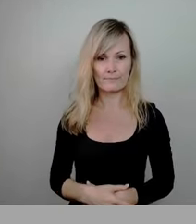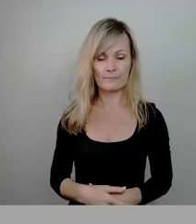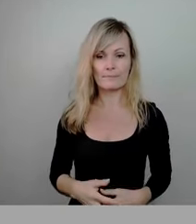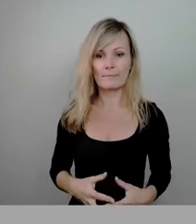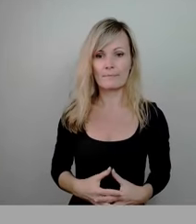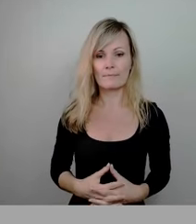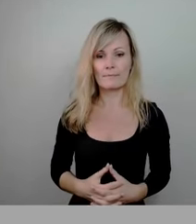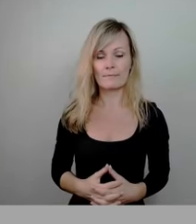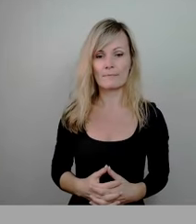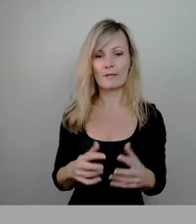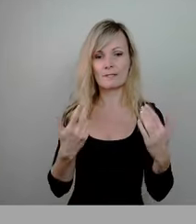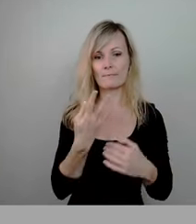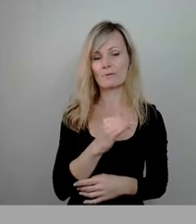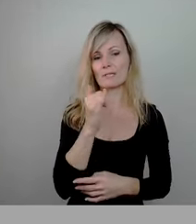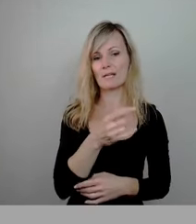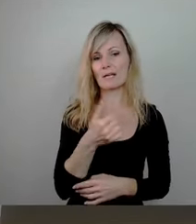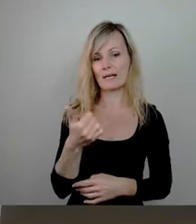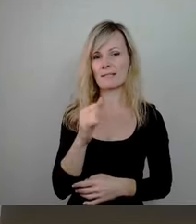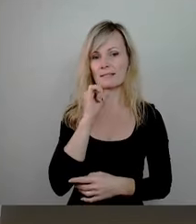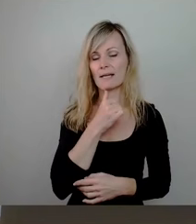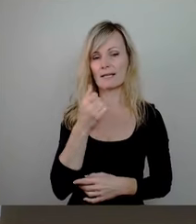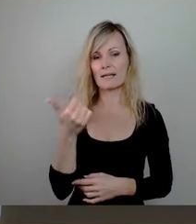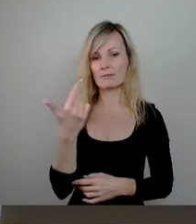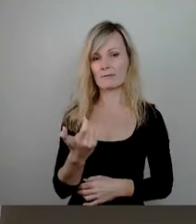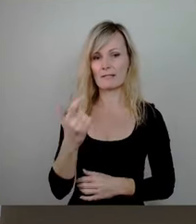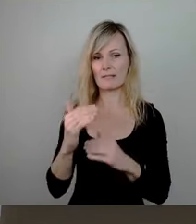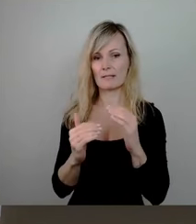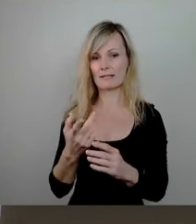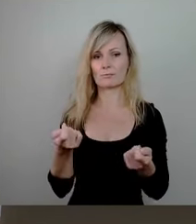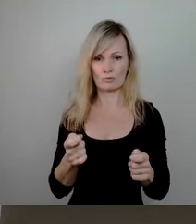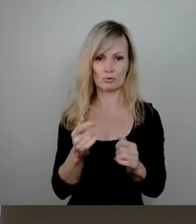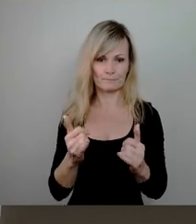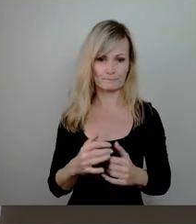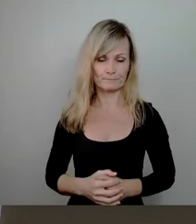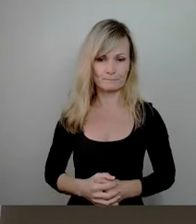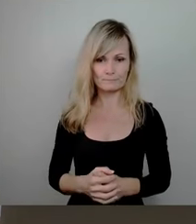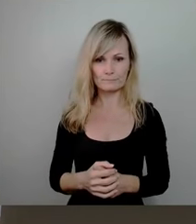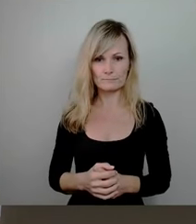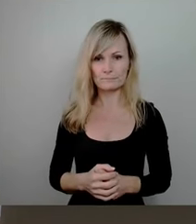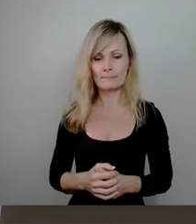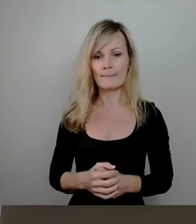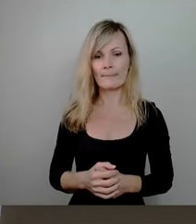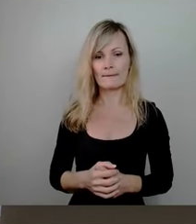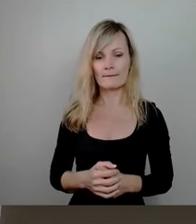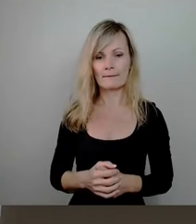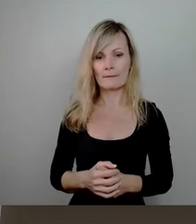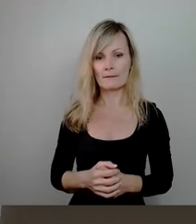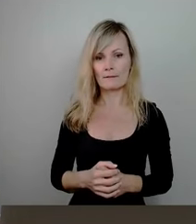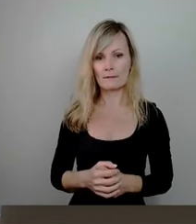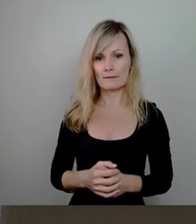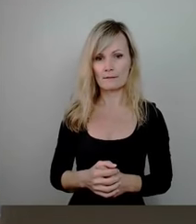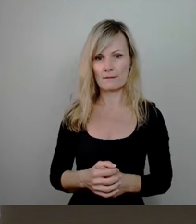47, ja, eine, nein, 21, enthalten, damit so zugestimmt. Und die Abstimmung über den Antrag zu